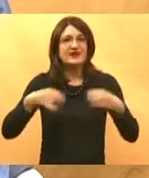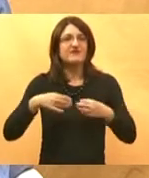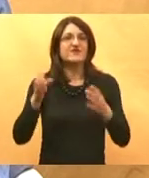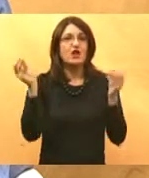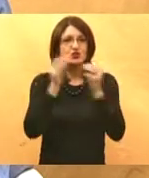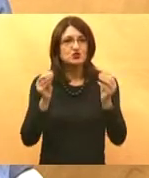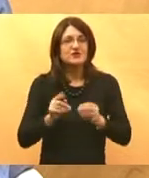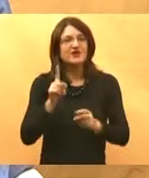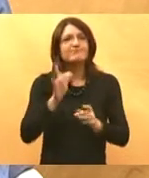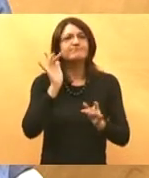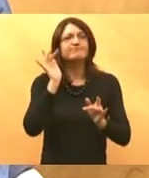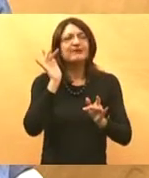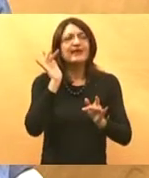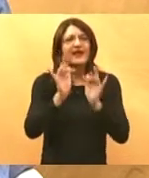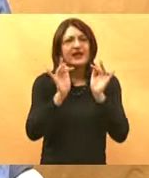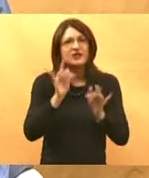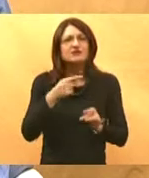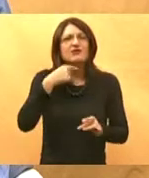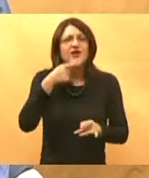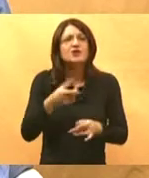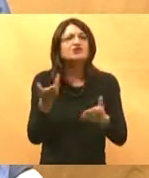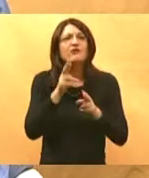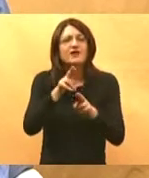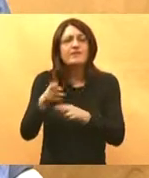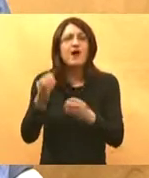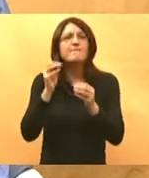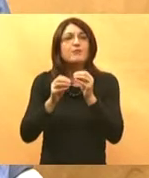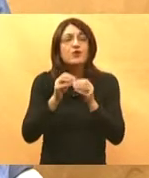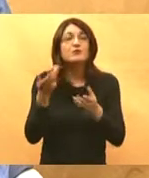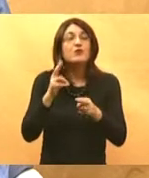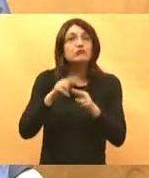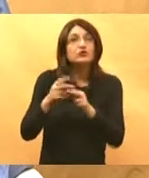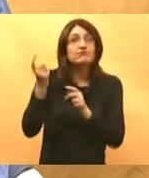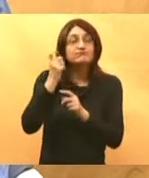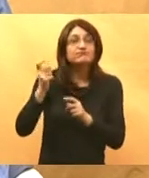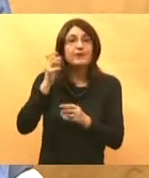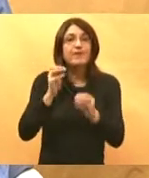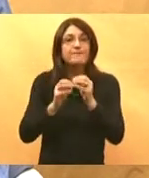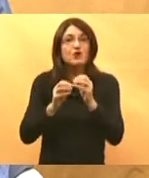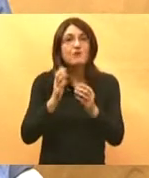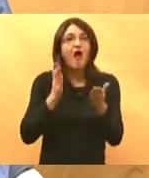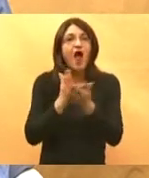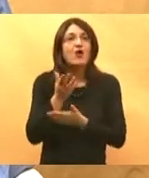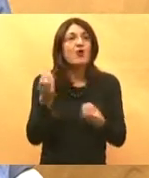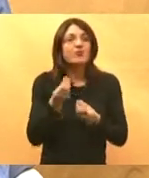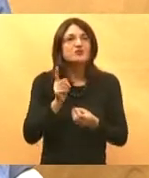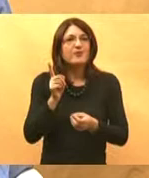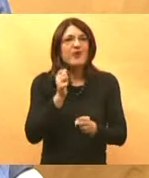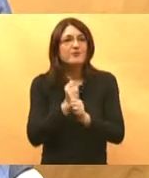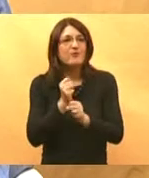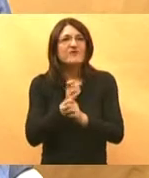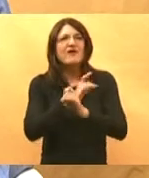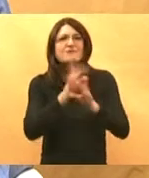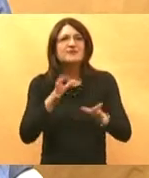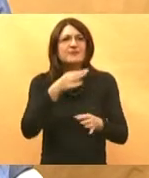drugo kritički uvijek ukazala na probleme koji se događaju ili će se dogoditi ako se neke mjere provedu bez testiranja, bez toga da se